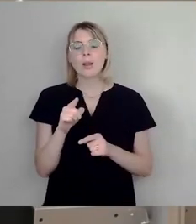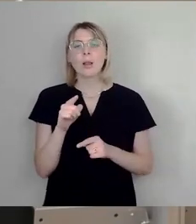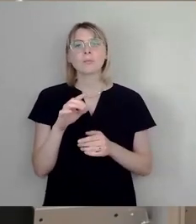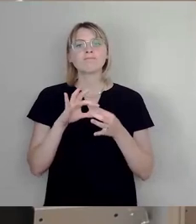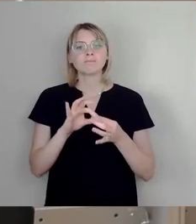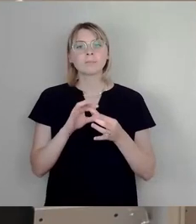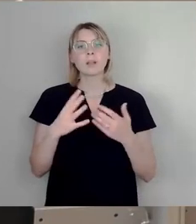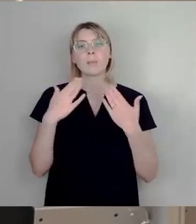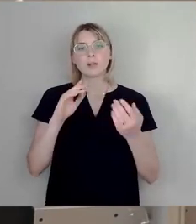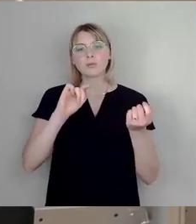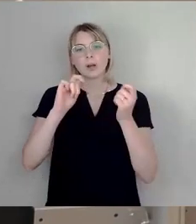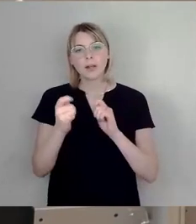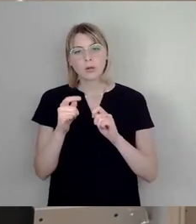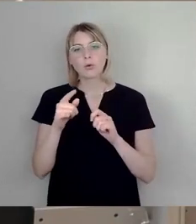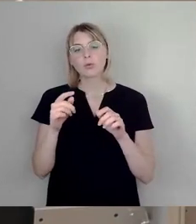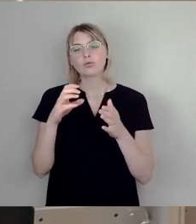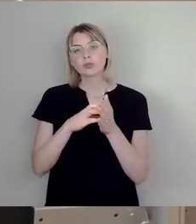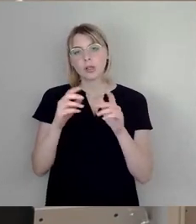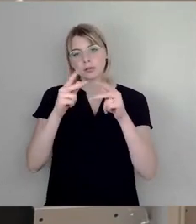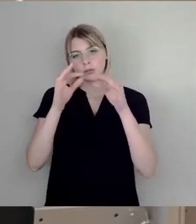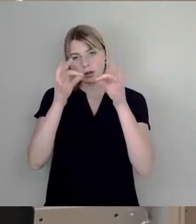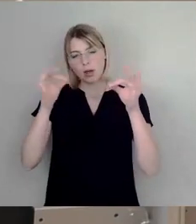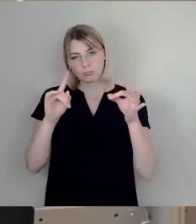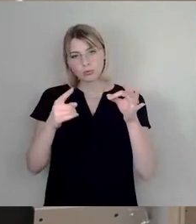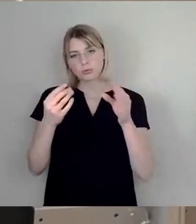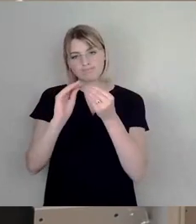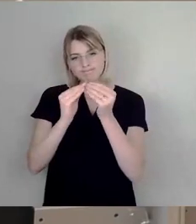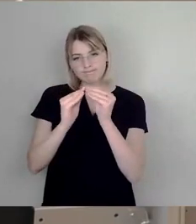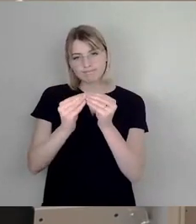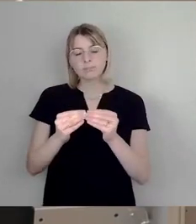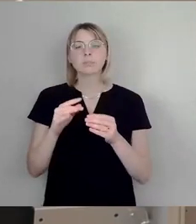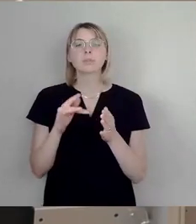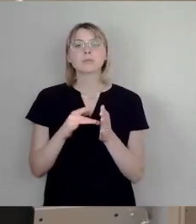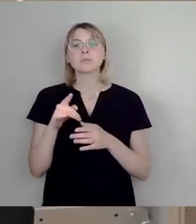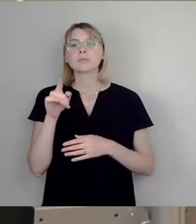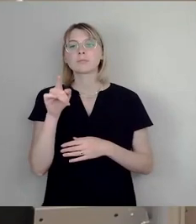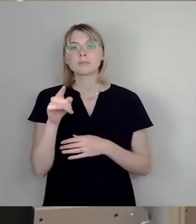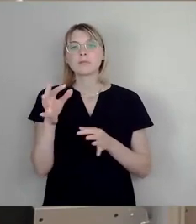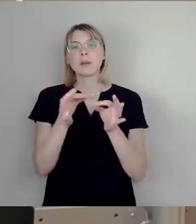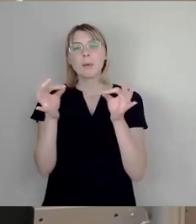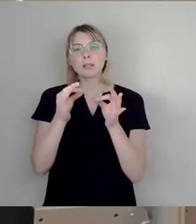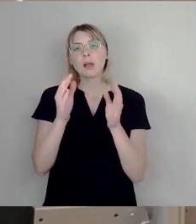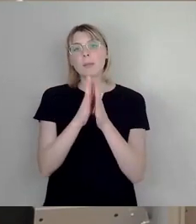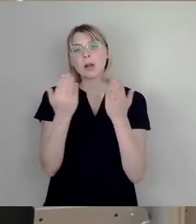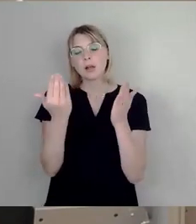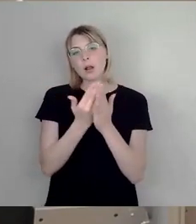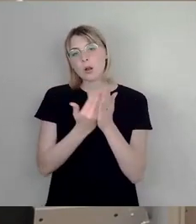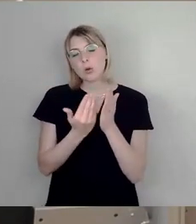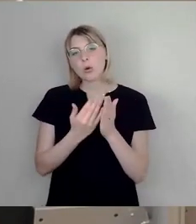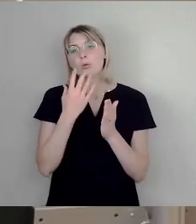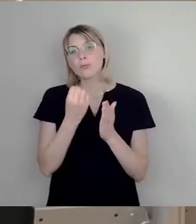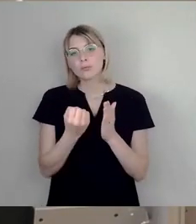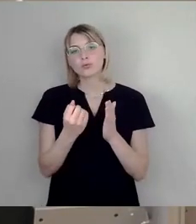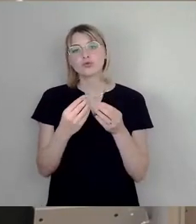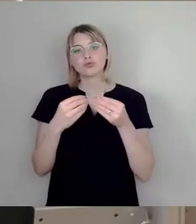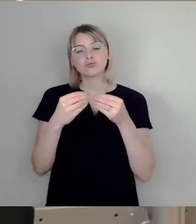Veränderungen im Stadtrahmen auseinanderzusetzen. Es soll, sage ich mal, ein Maßnahmekatalog erstellt werden, wie man im Bestand, ich